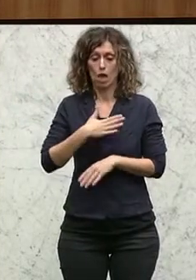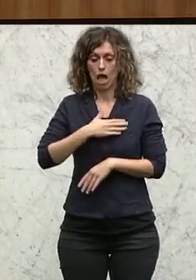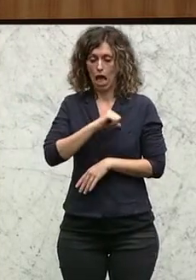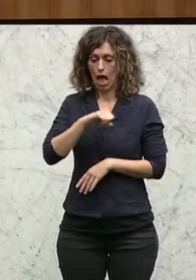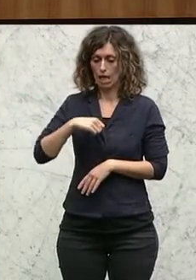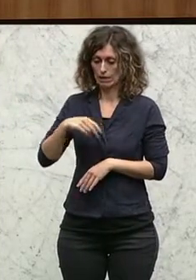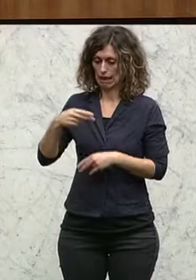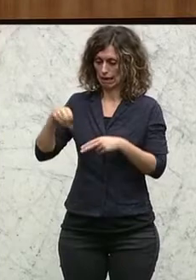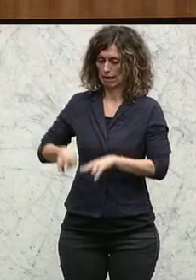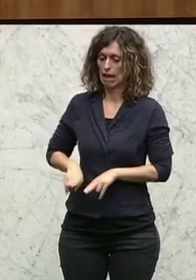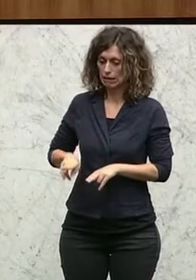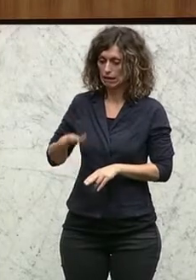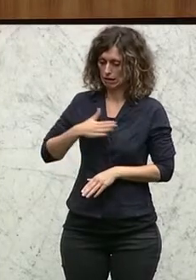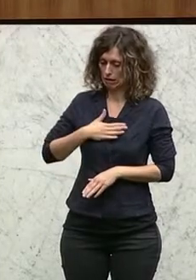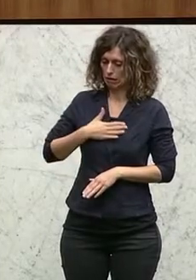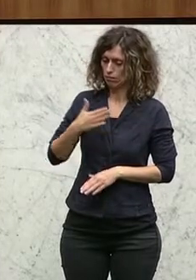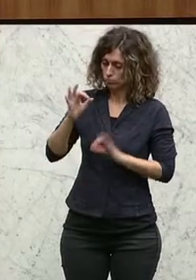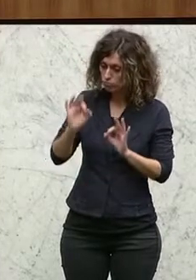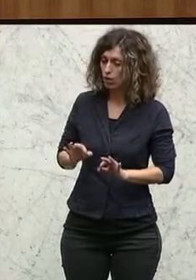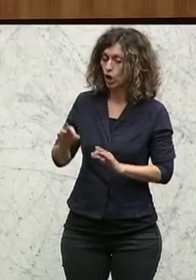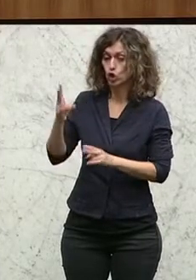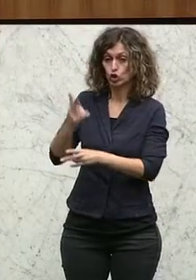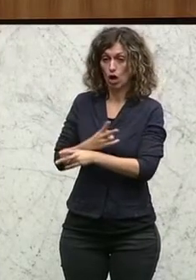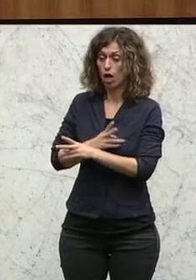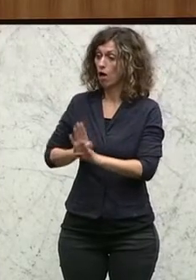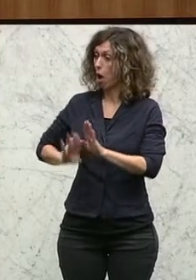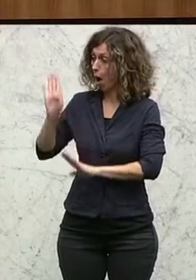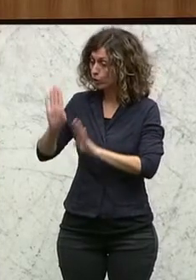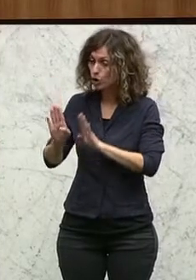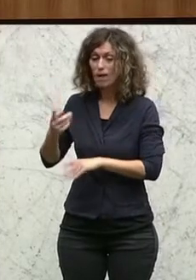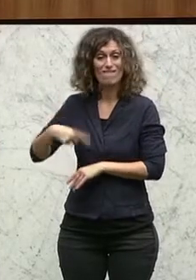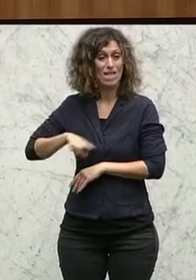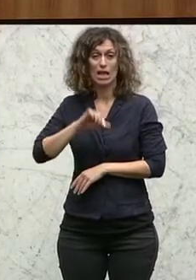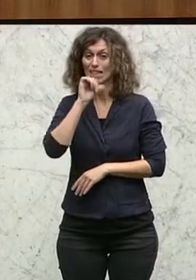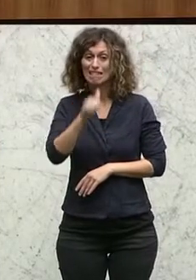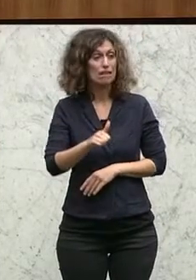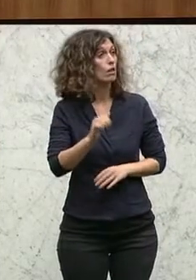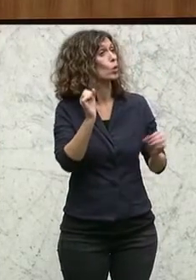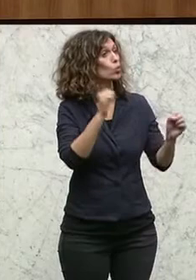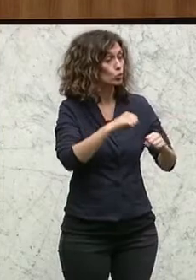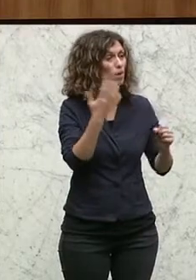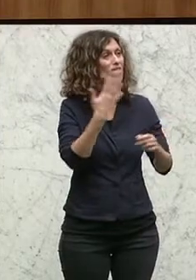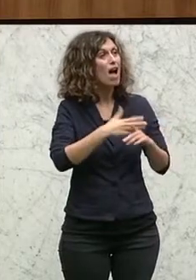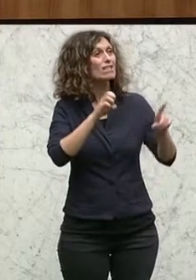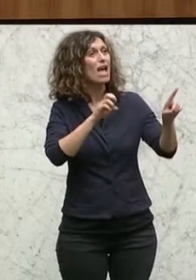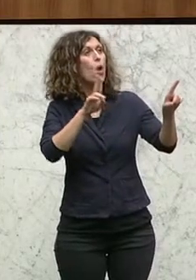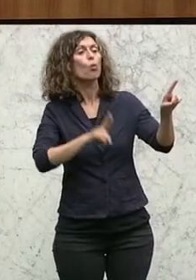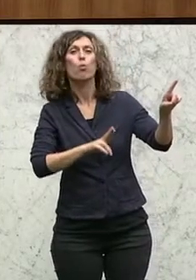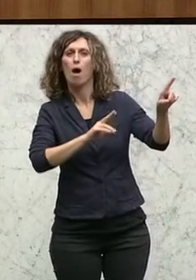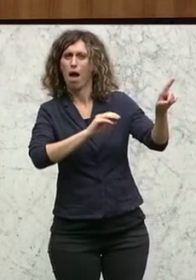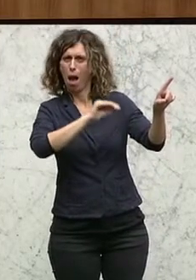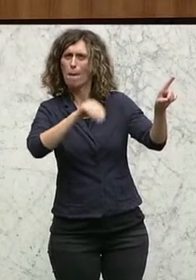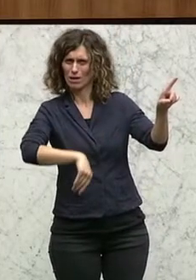Rechtmäßigkeit in unseren Staaten abstimmen können. Wir stimmen dem nicht zu, was uns die Europäische Union mit diesen